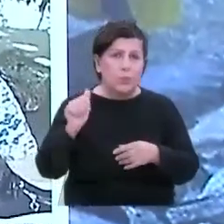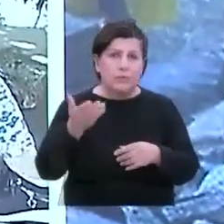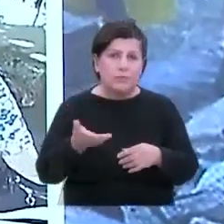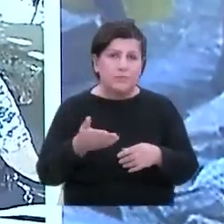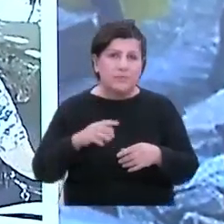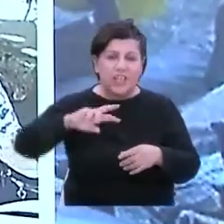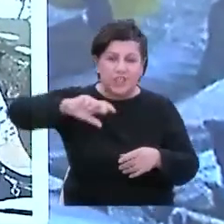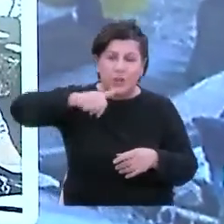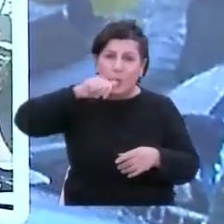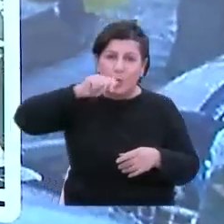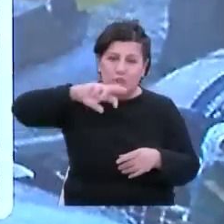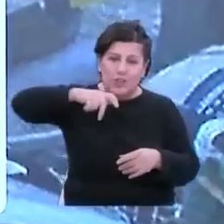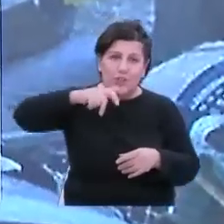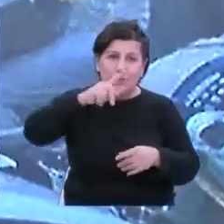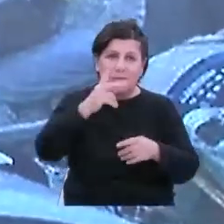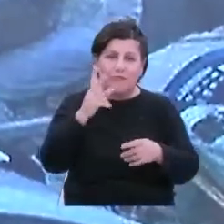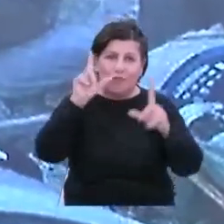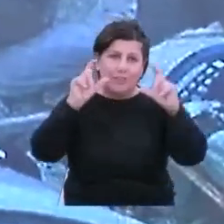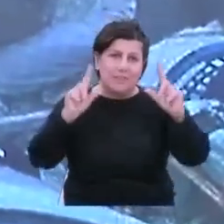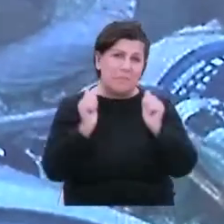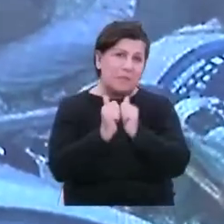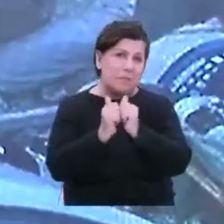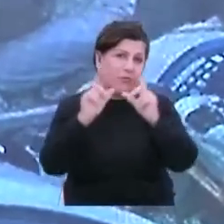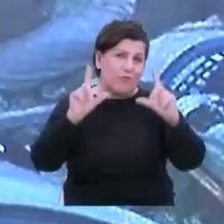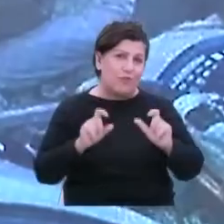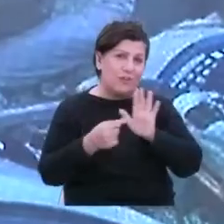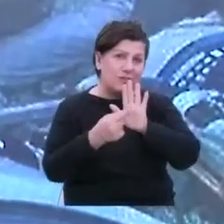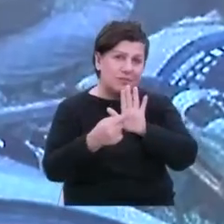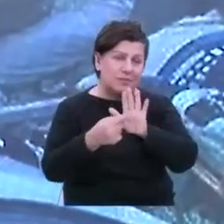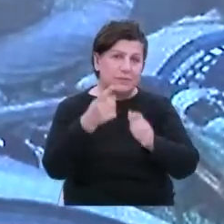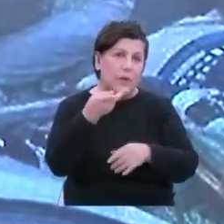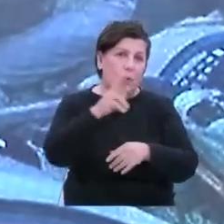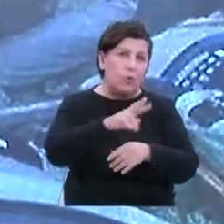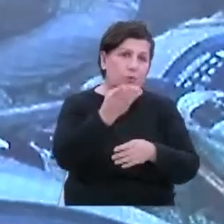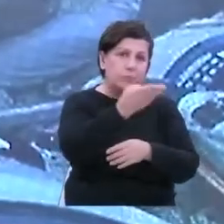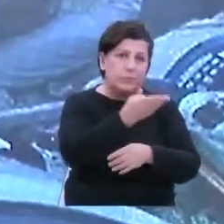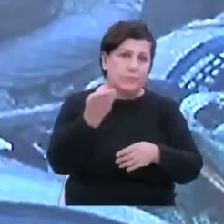çeşmenin başında beraber bu fotoğrafı çekilmişlerdi.